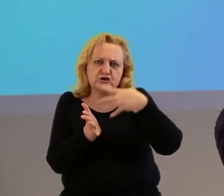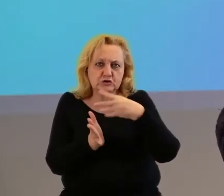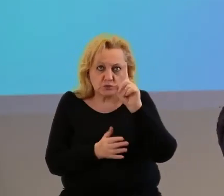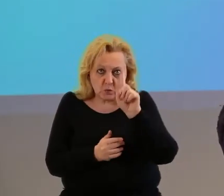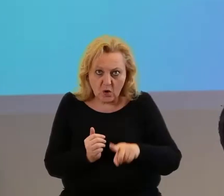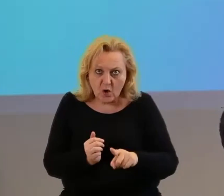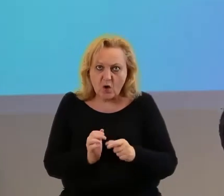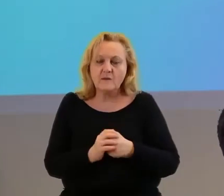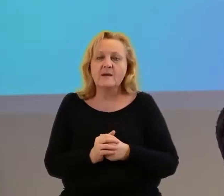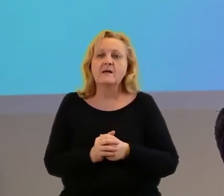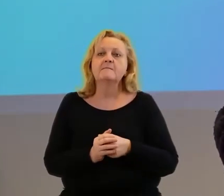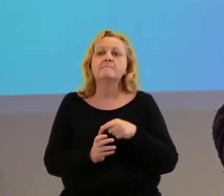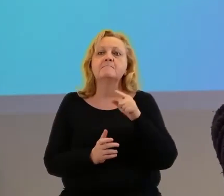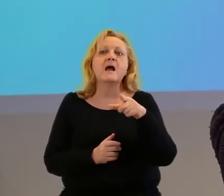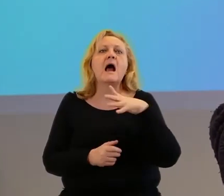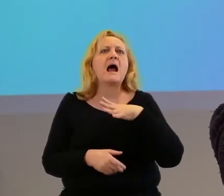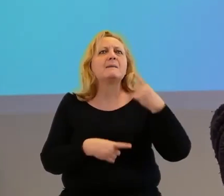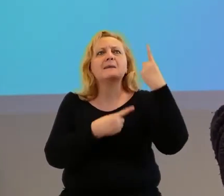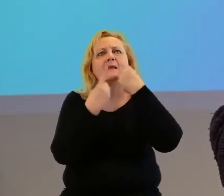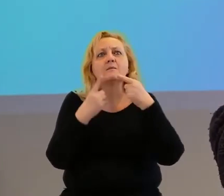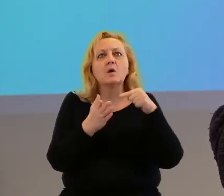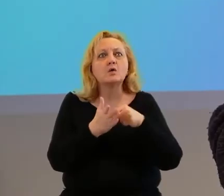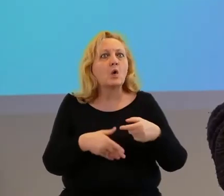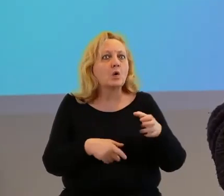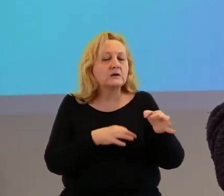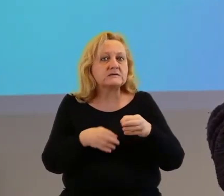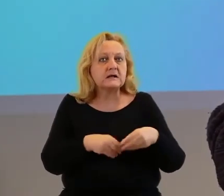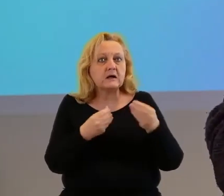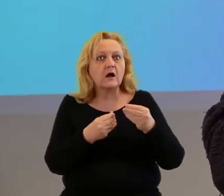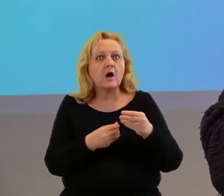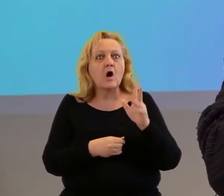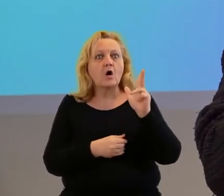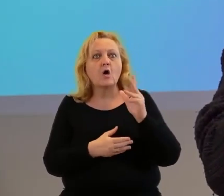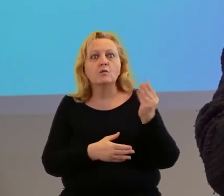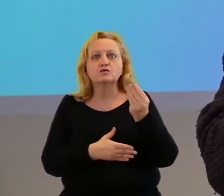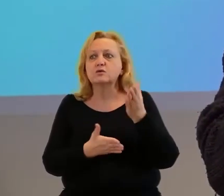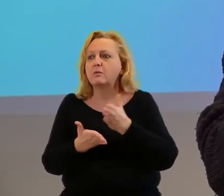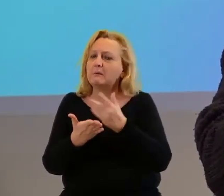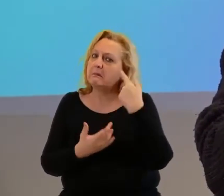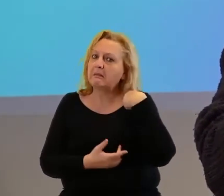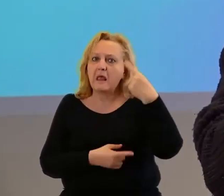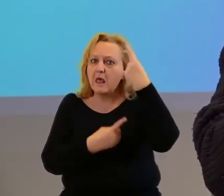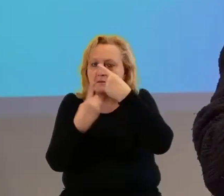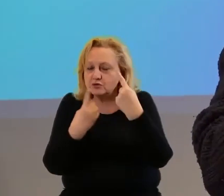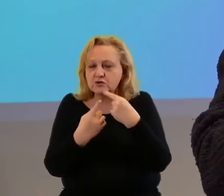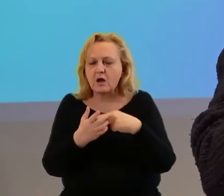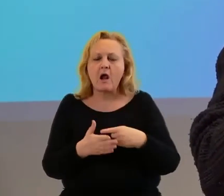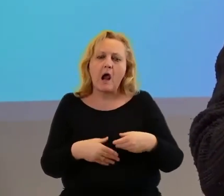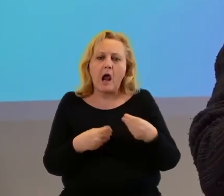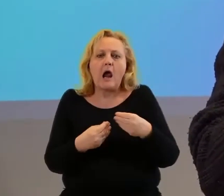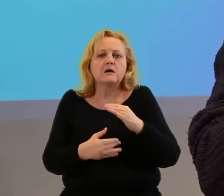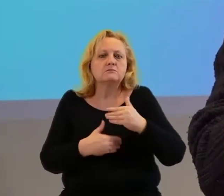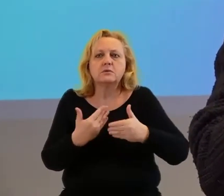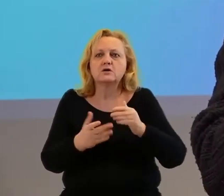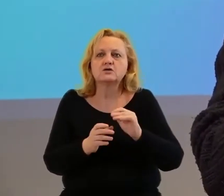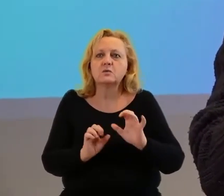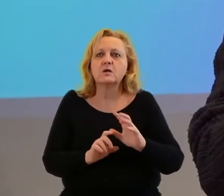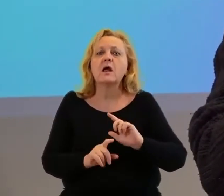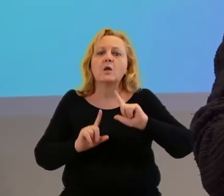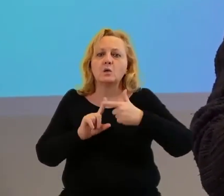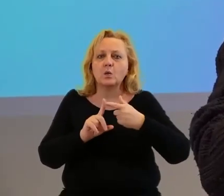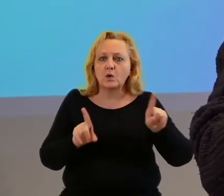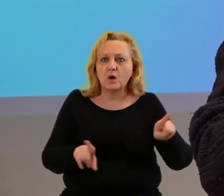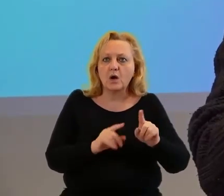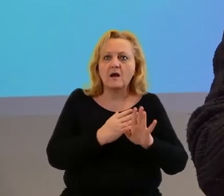złotych. No ale nie zakładaliśmy, że ta historia się rozwinie i że będziemy jeszcze komuś pomagali, a rozwijała się w taki bardzo prosty sposób, bo chcieliśmy zrobić drugi